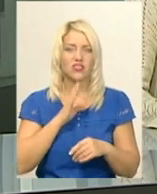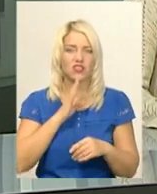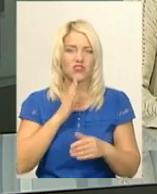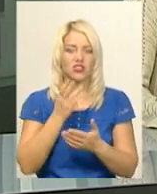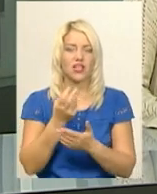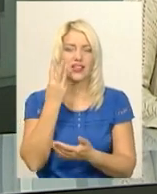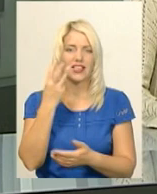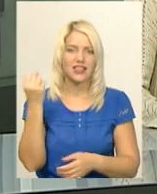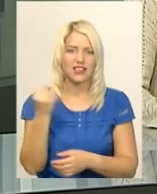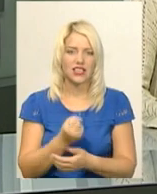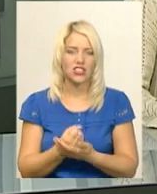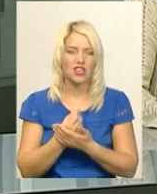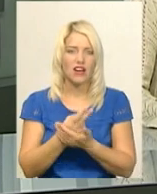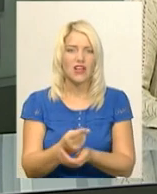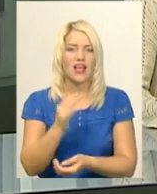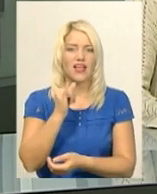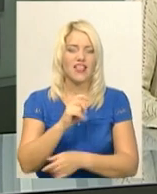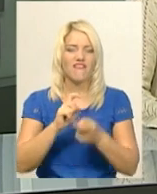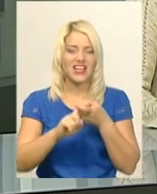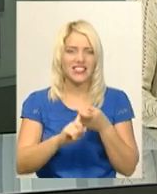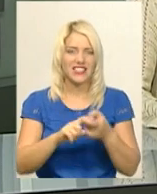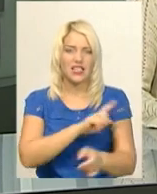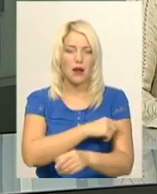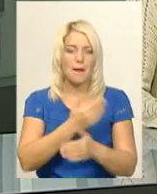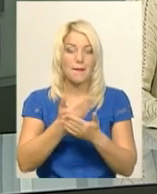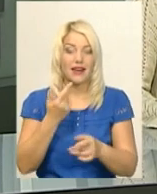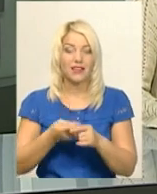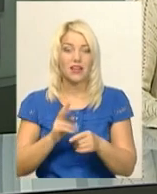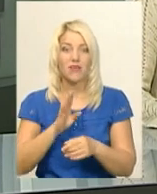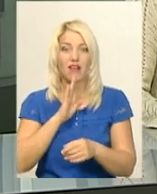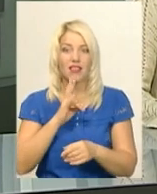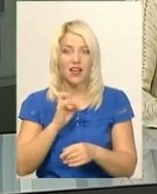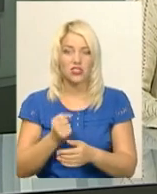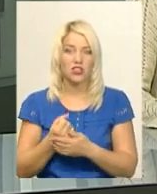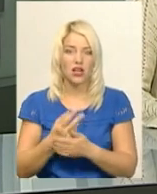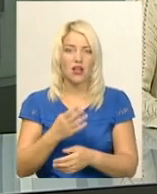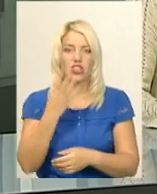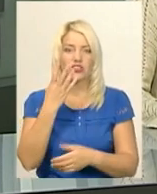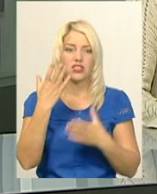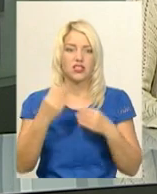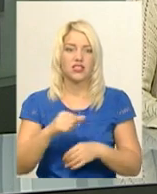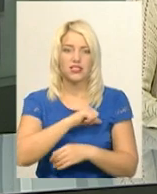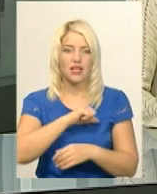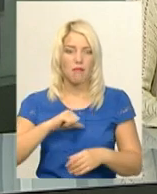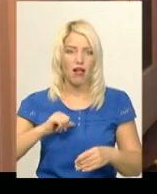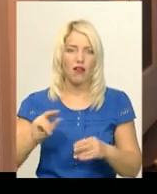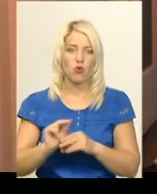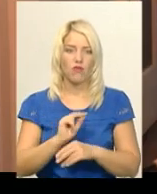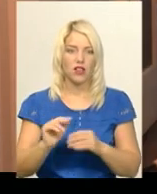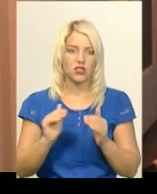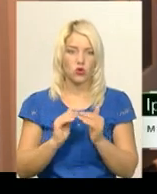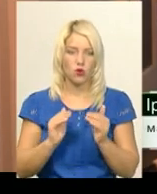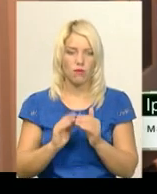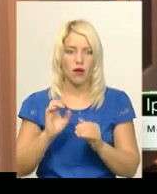лікарні. Мати дитини розповідає, перед тим, як Настю ушпиталили, вона чотири дні лікувалася вдома. А